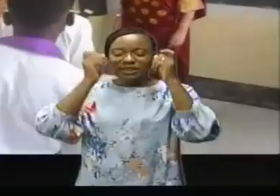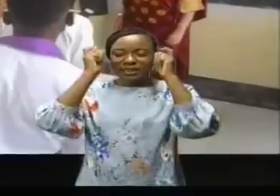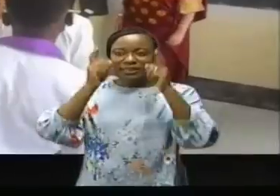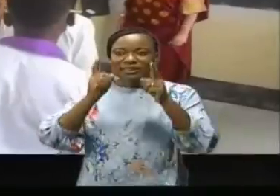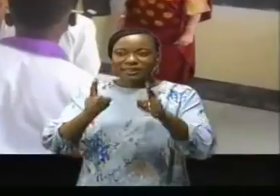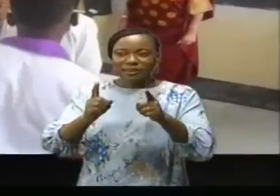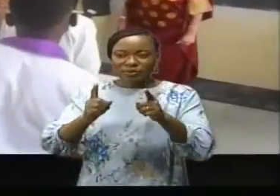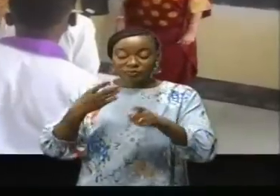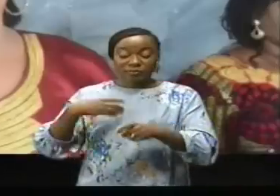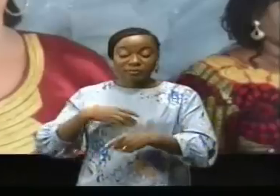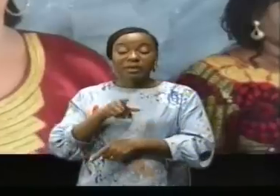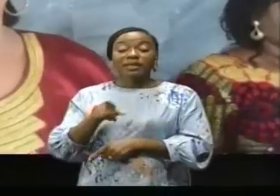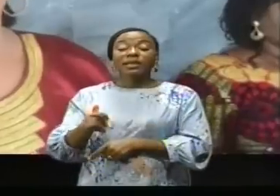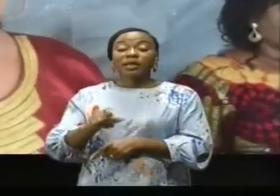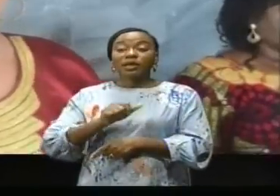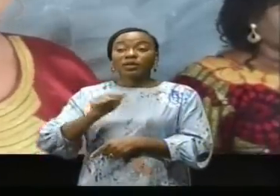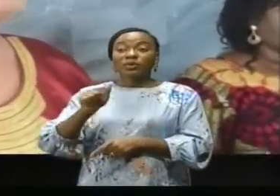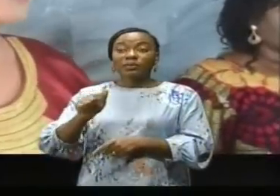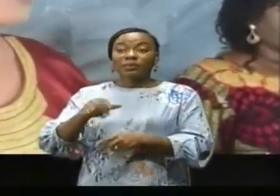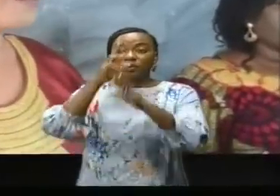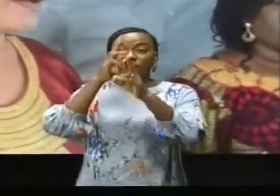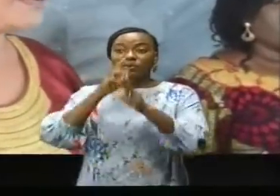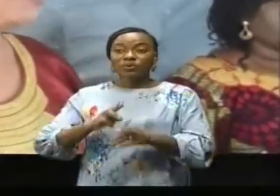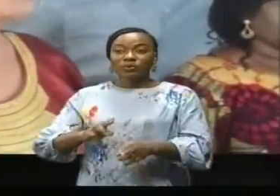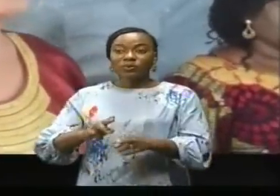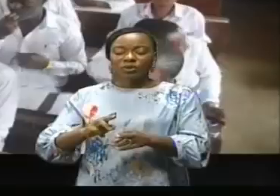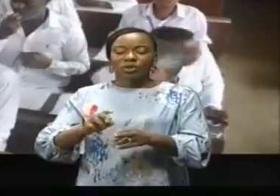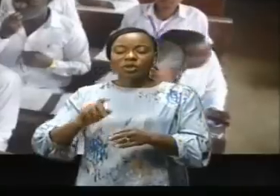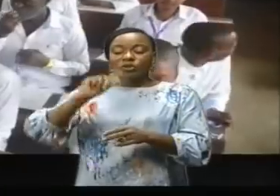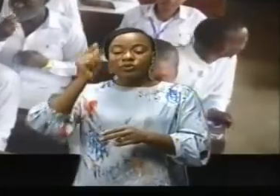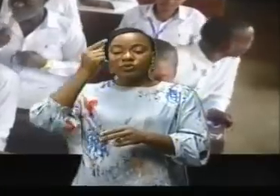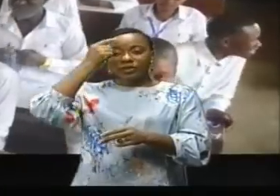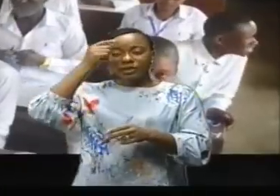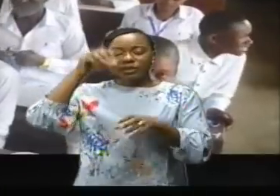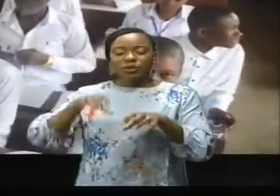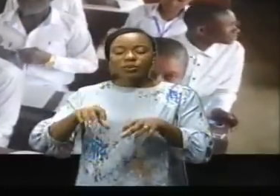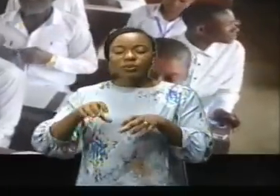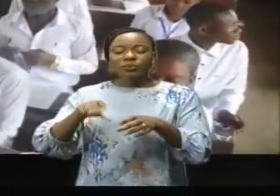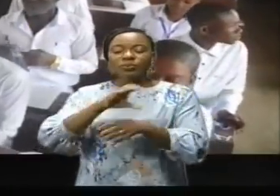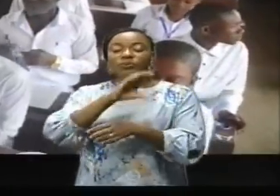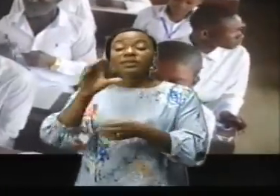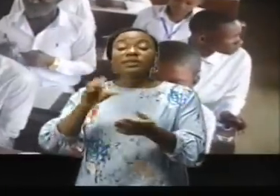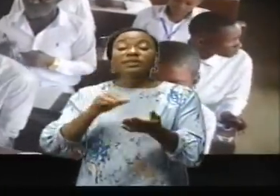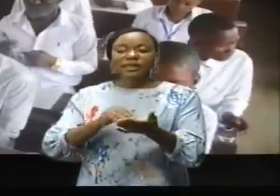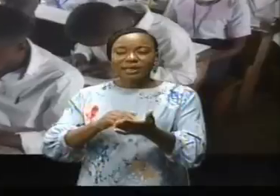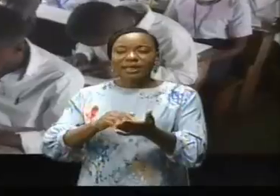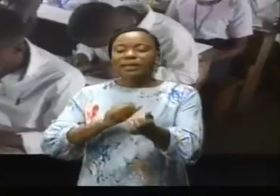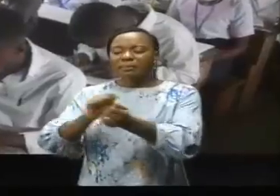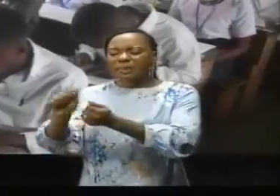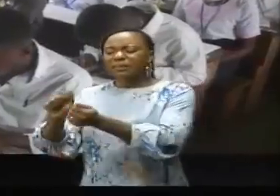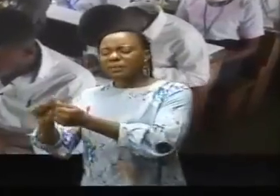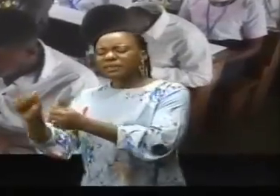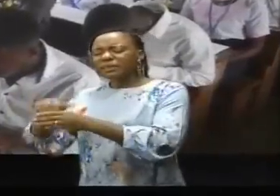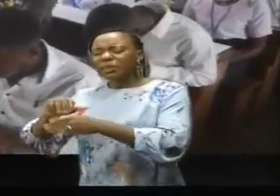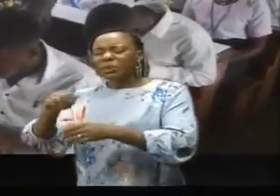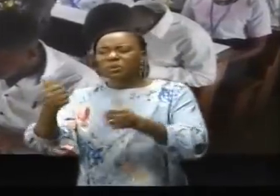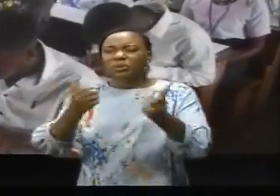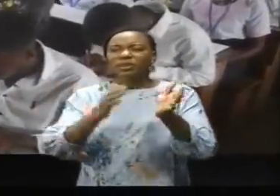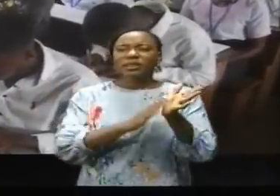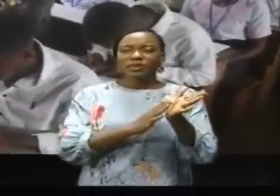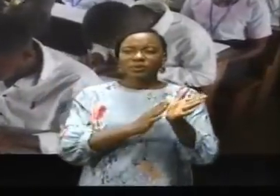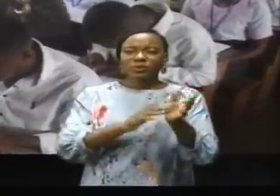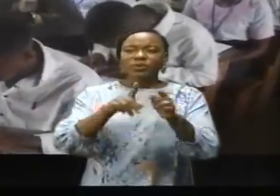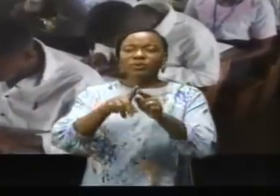Carole Ketaza Bouitambou, a au nom du gouverneur du Congo central, fait la ronde de quelques centres de passation, situés chacun